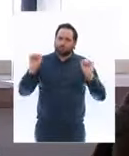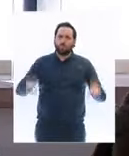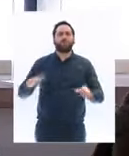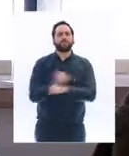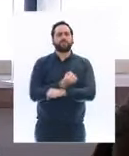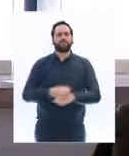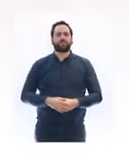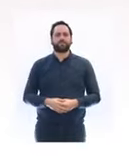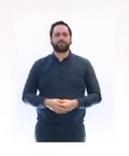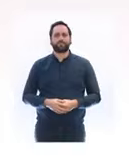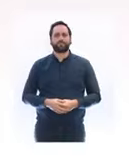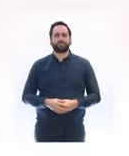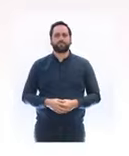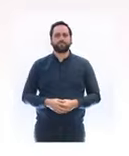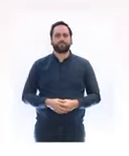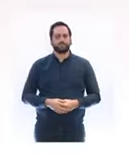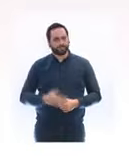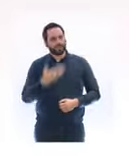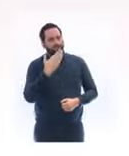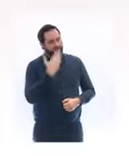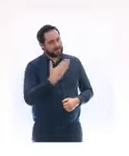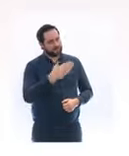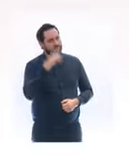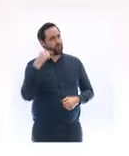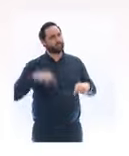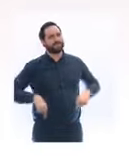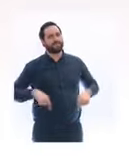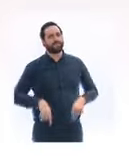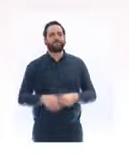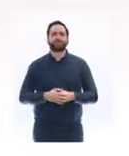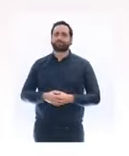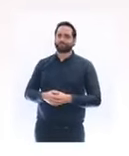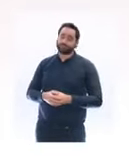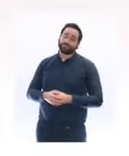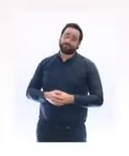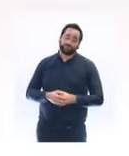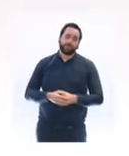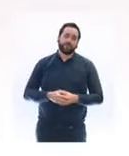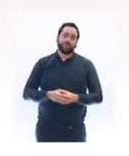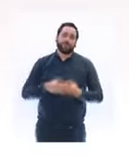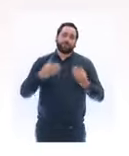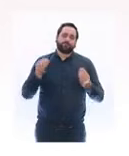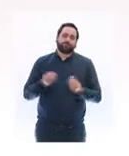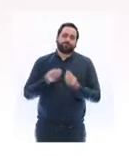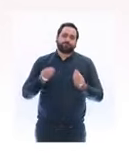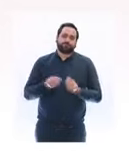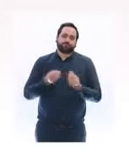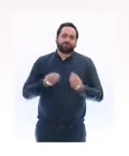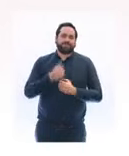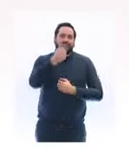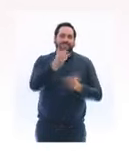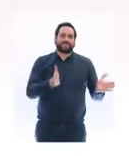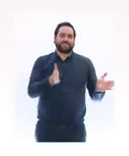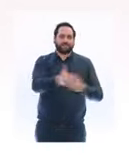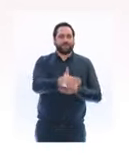Merci beaucoup, M. le ministre. Un secteur sera malheureusement et fortement impacté par les mesures